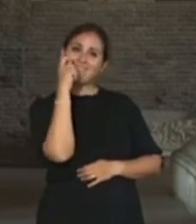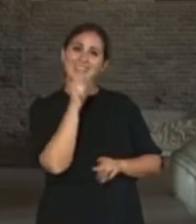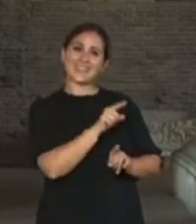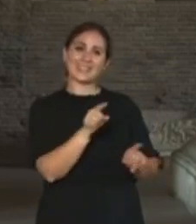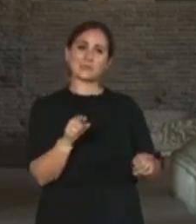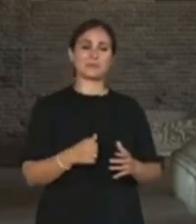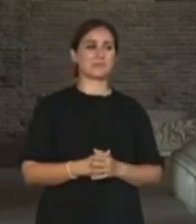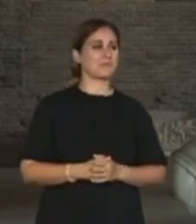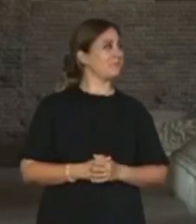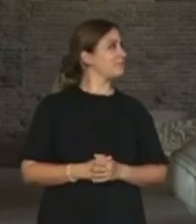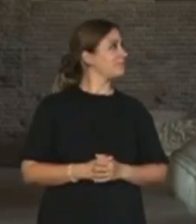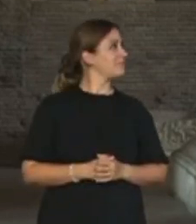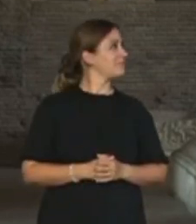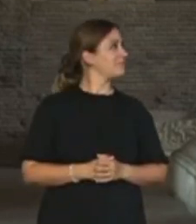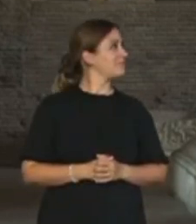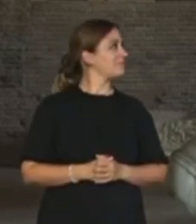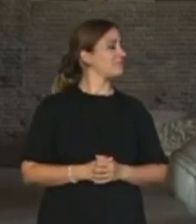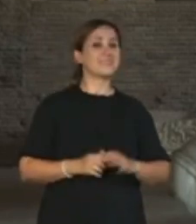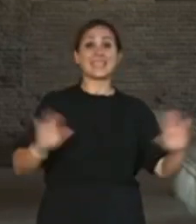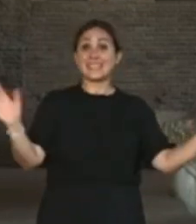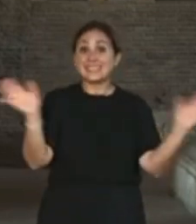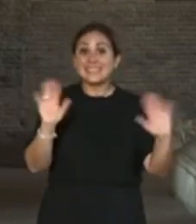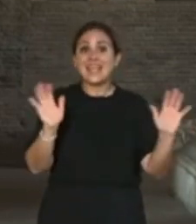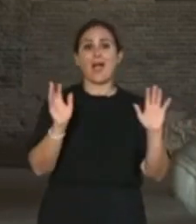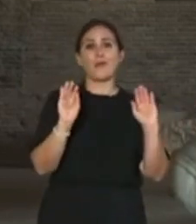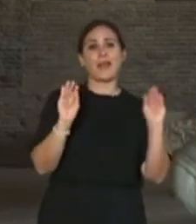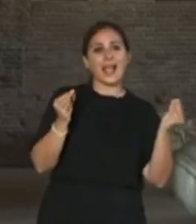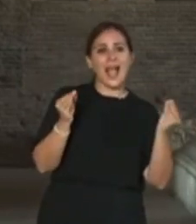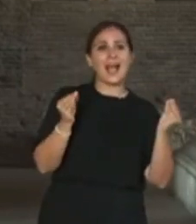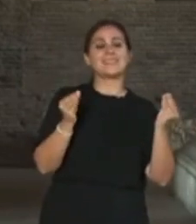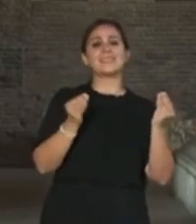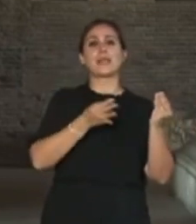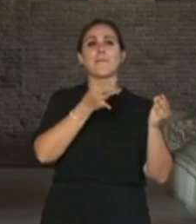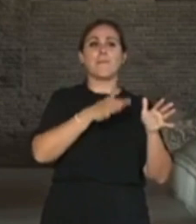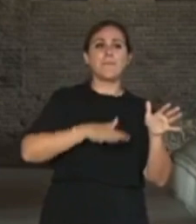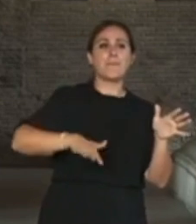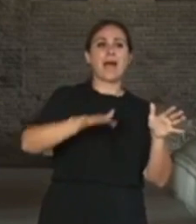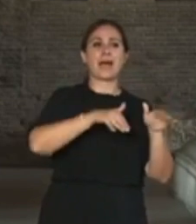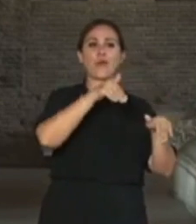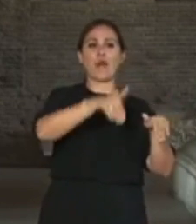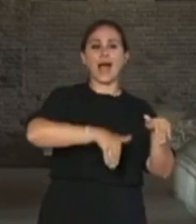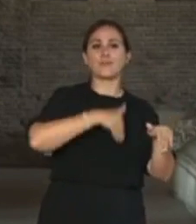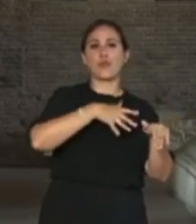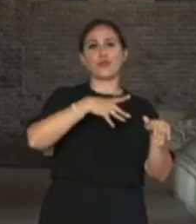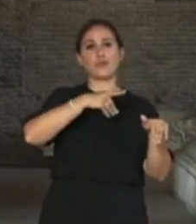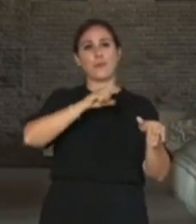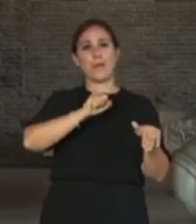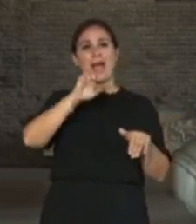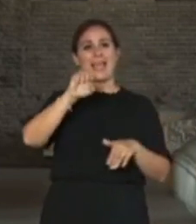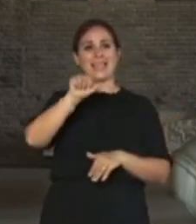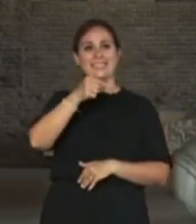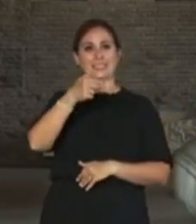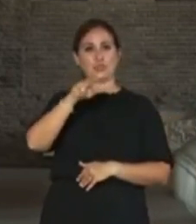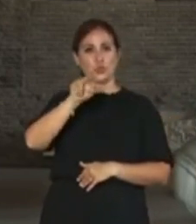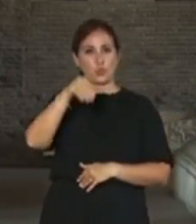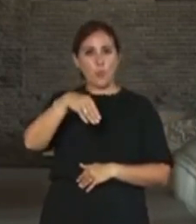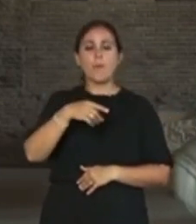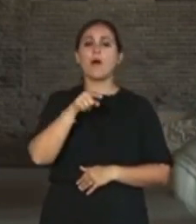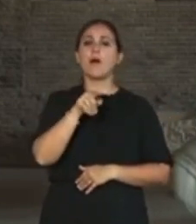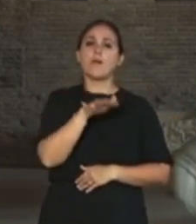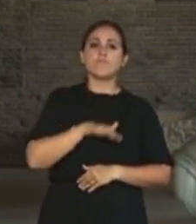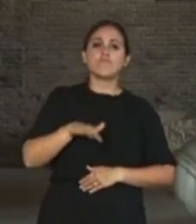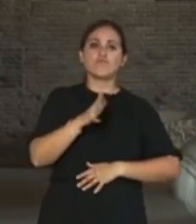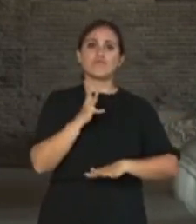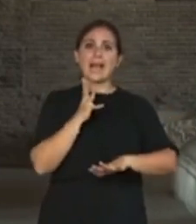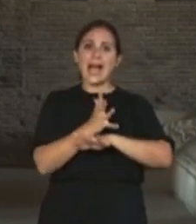Ciao ragazzi siamo al palco anche ad oggi per il testo un luogo accessibile per le persone